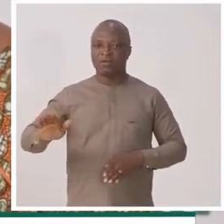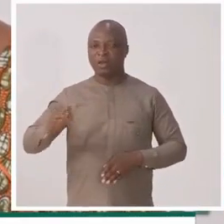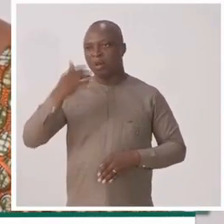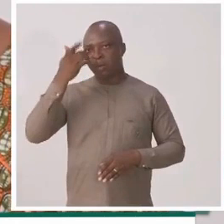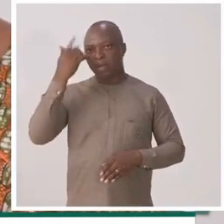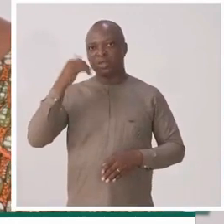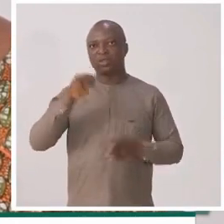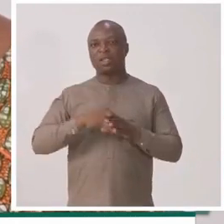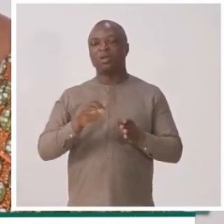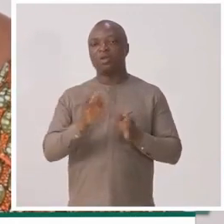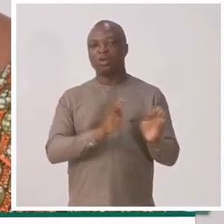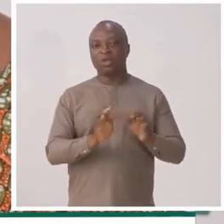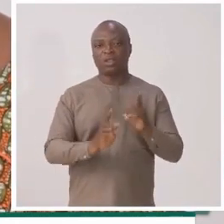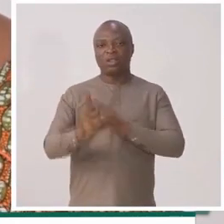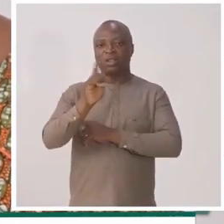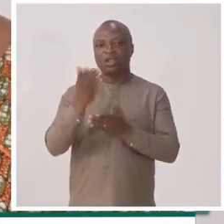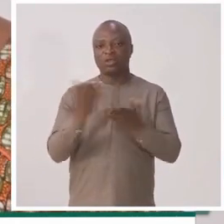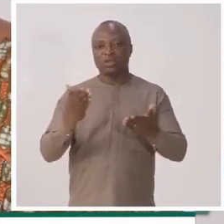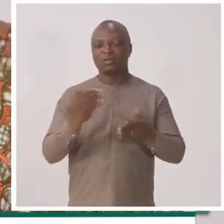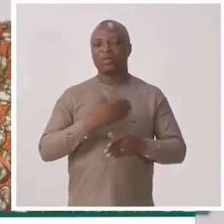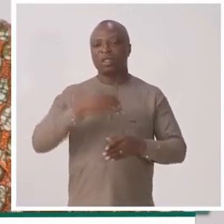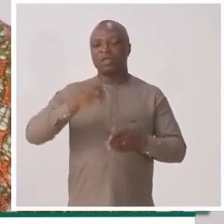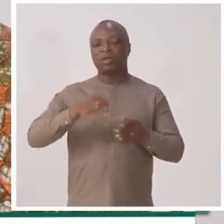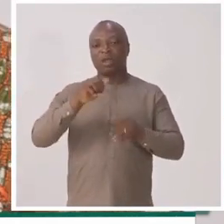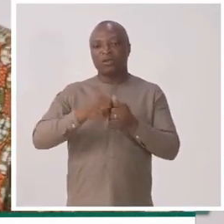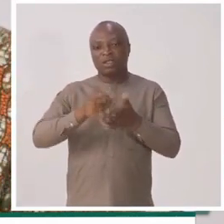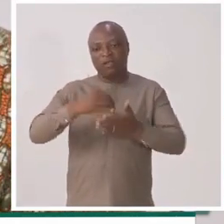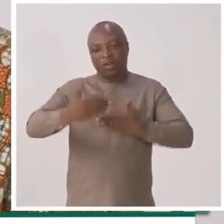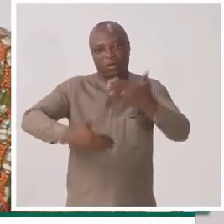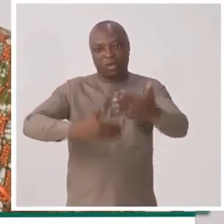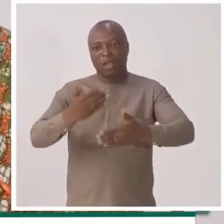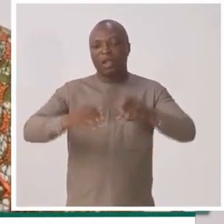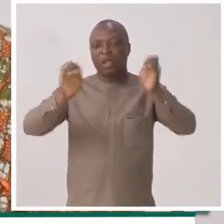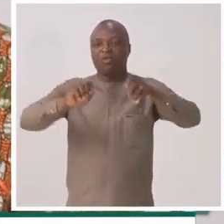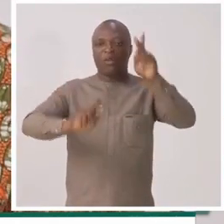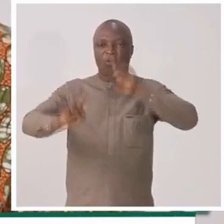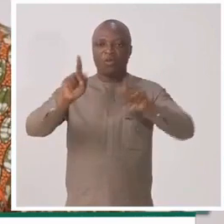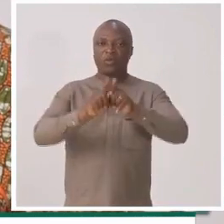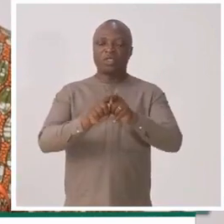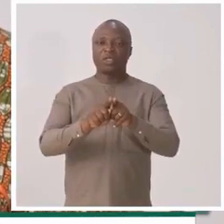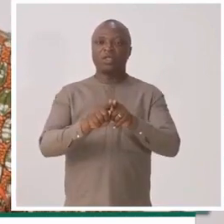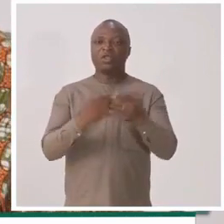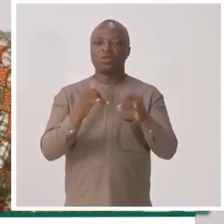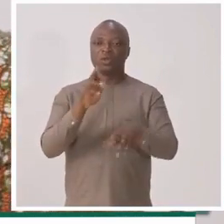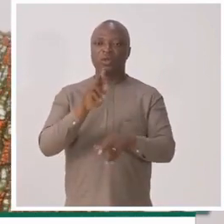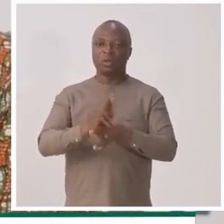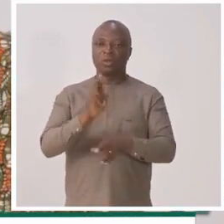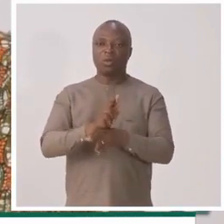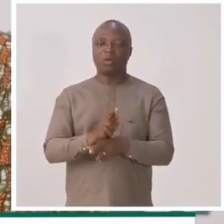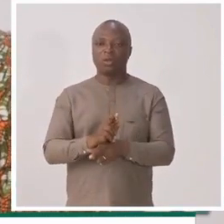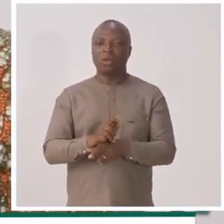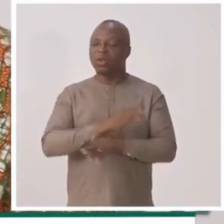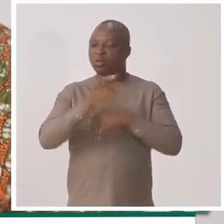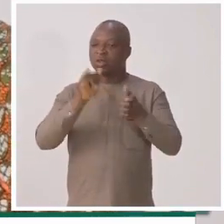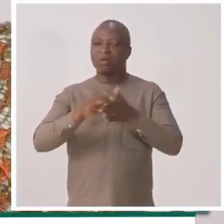les enfants parce que c'est dans l'ordre des choses et que, chemin faisant, les pouvoirs publics puissent également jouer leur